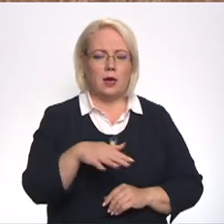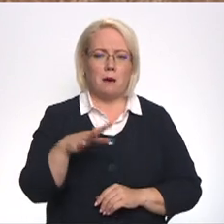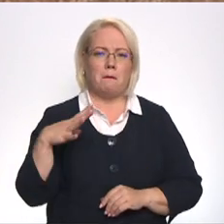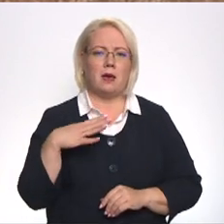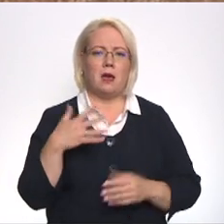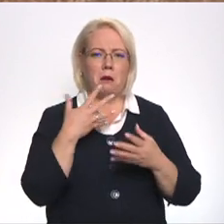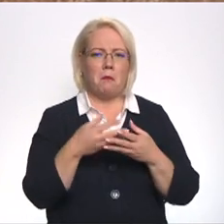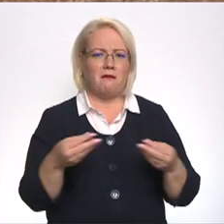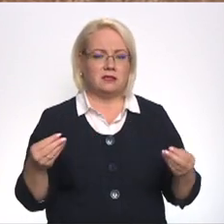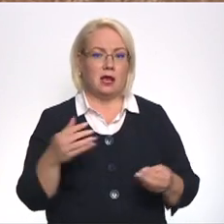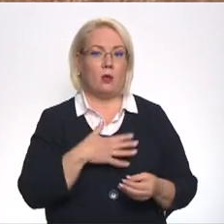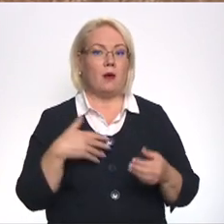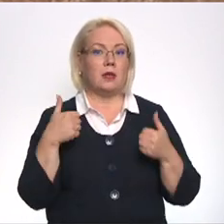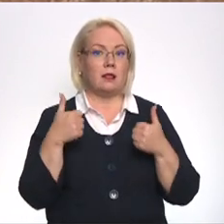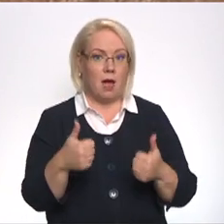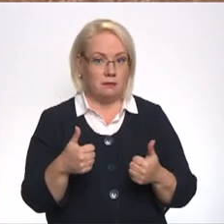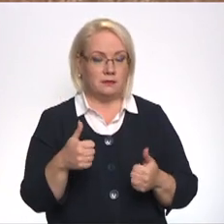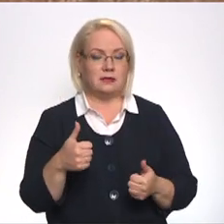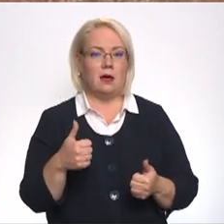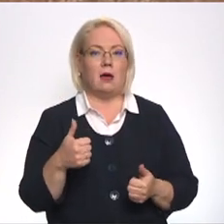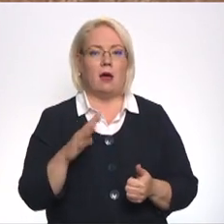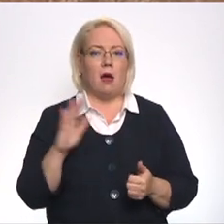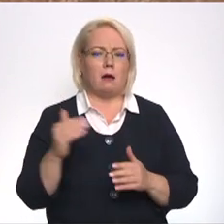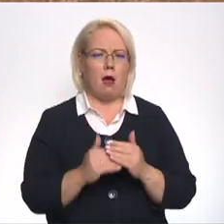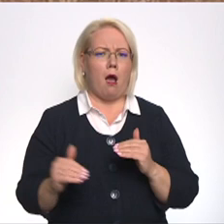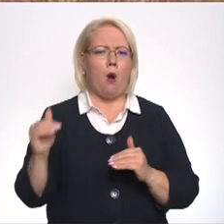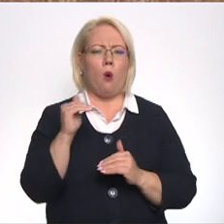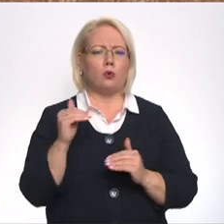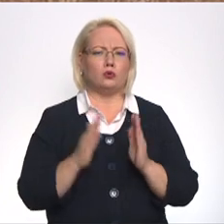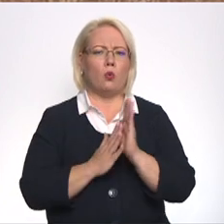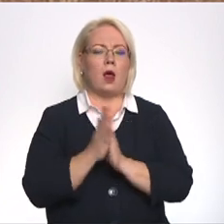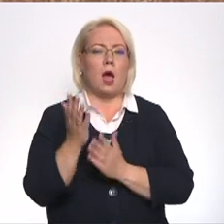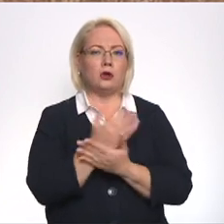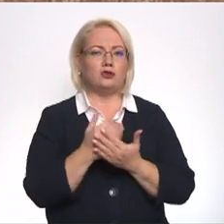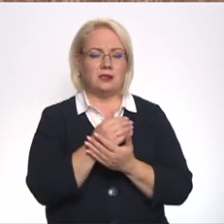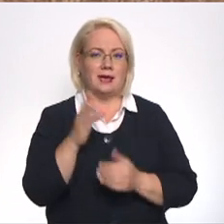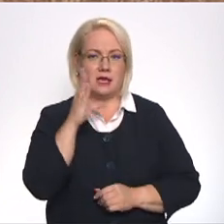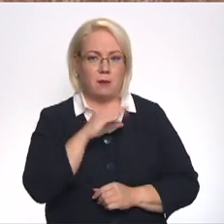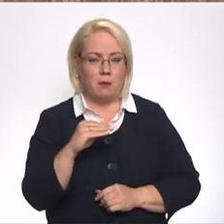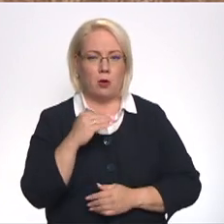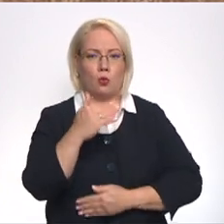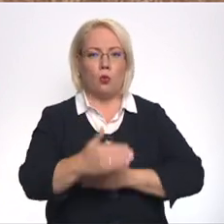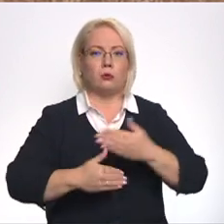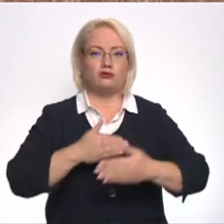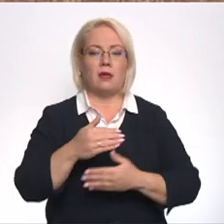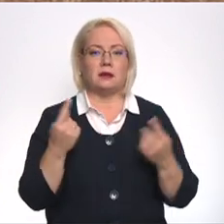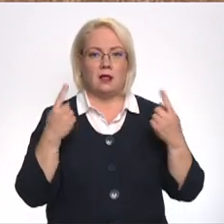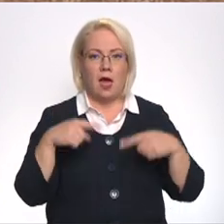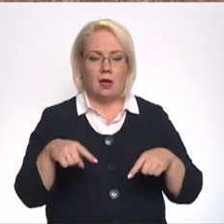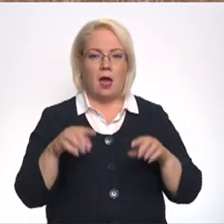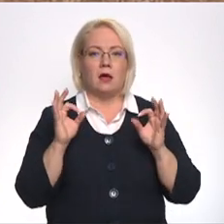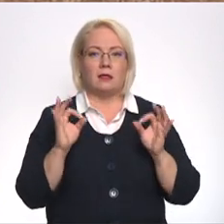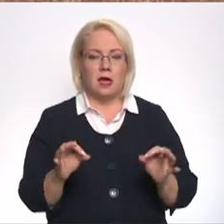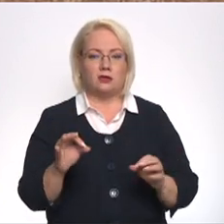pavasarī ļoti labs, ļoti labs, ar augstu ražas potenciālu. Bet kulšanas laikā mēs tiešām